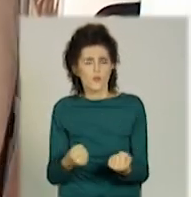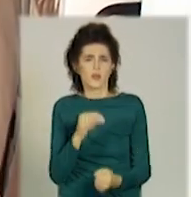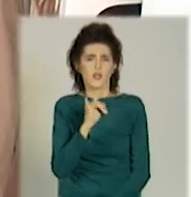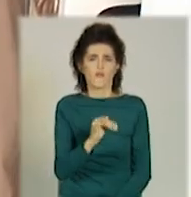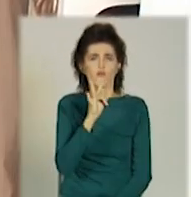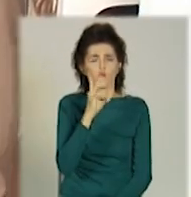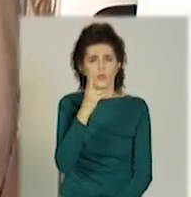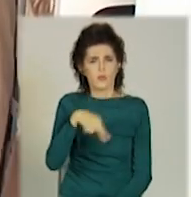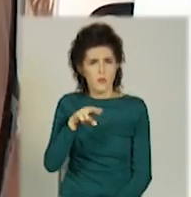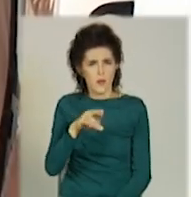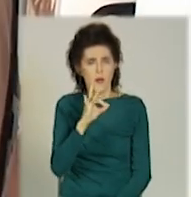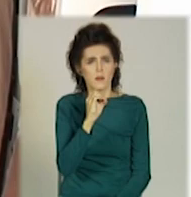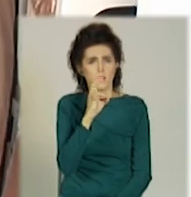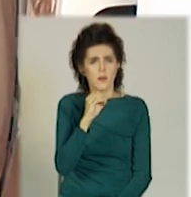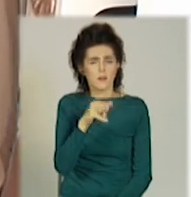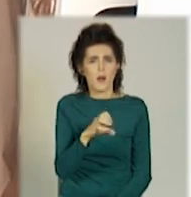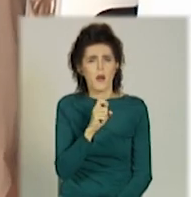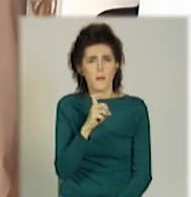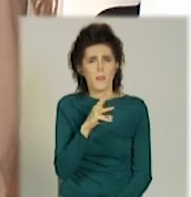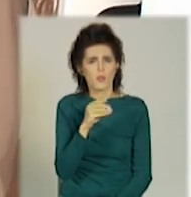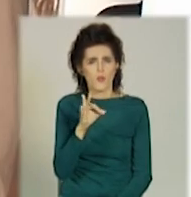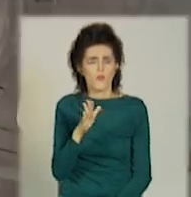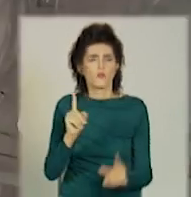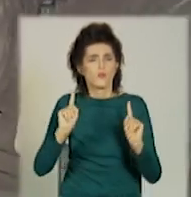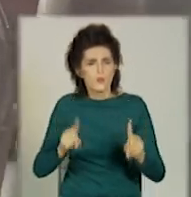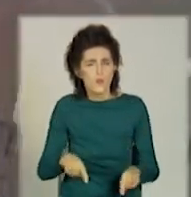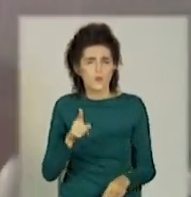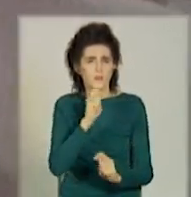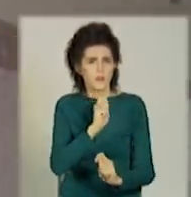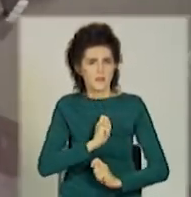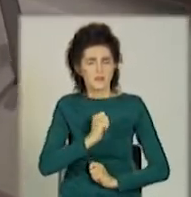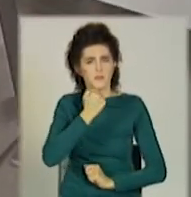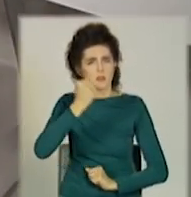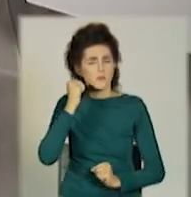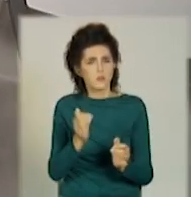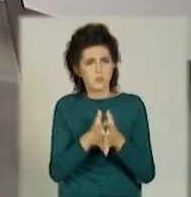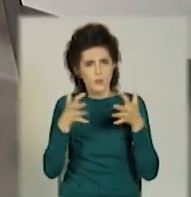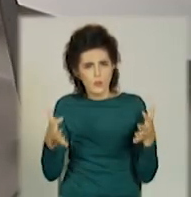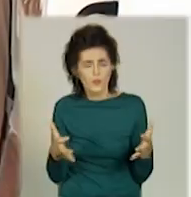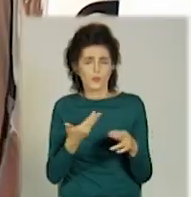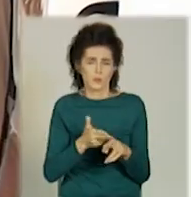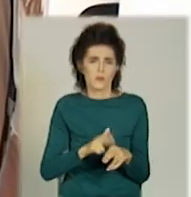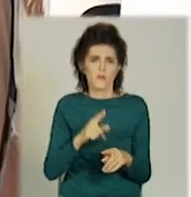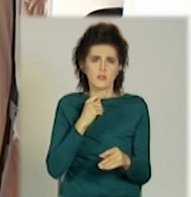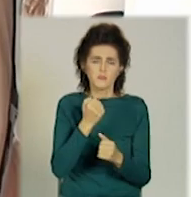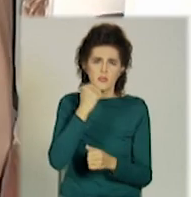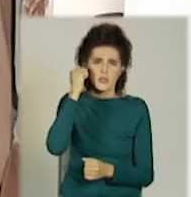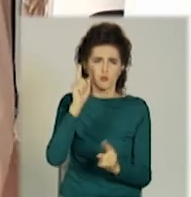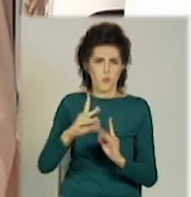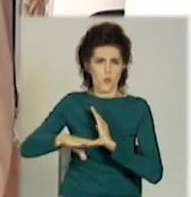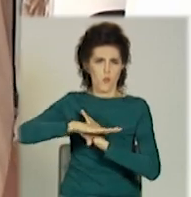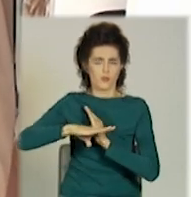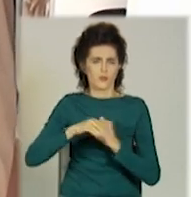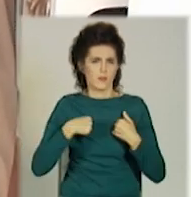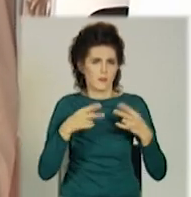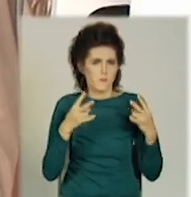Ріната Ахметова за такий щедрий подарунок. Наша лікувальна установа вона дійсно потребує, тому що три